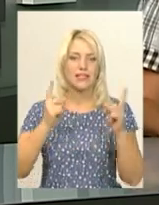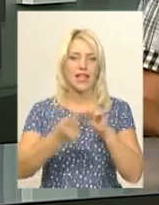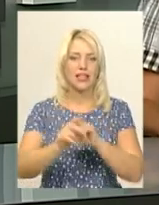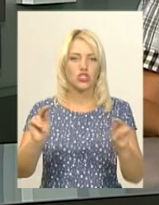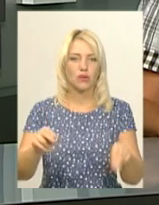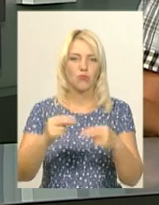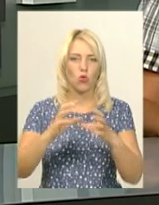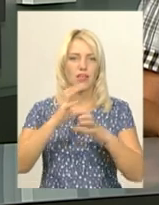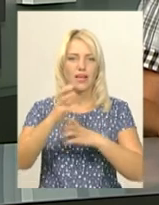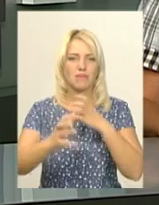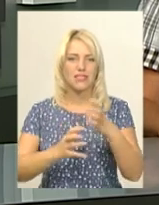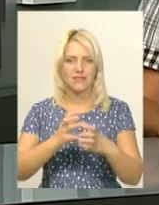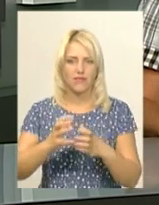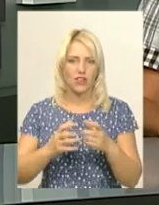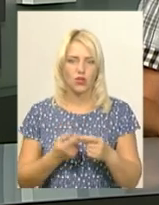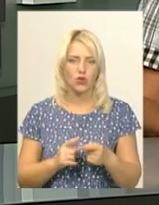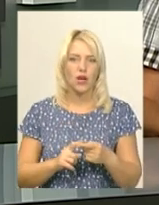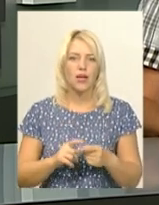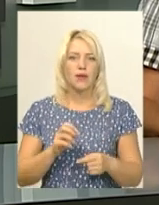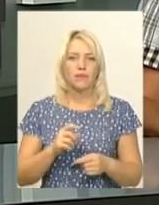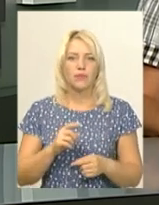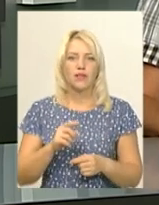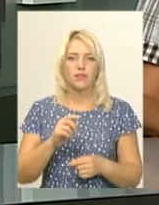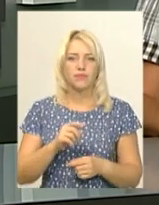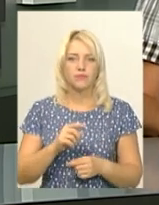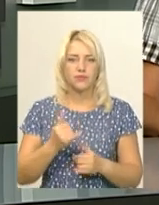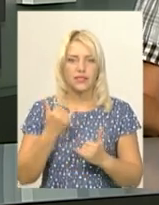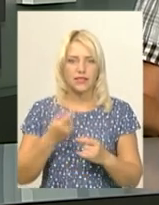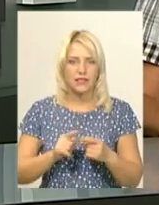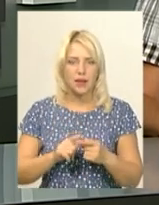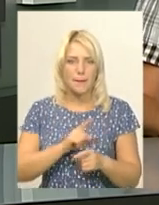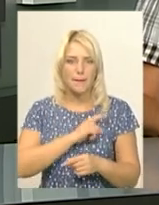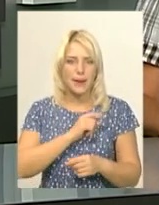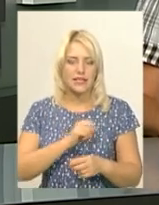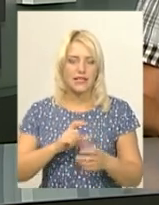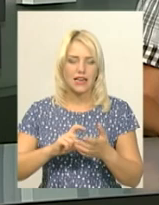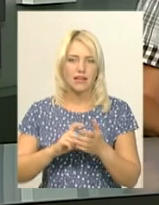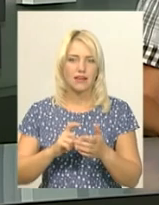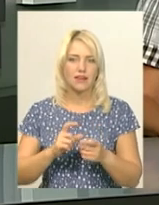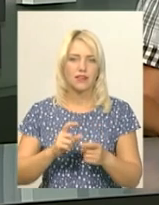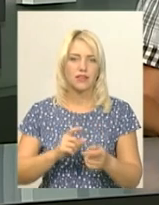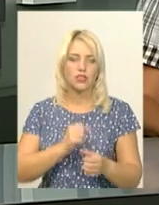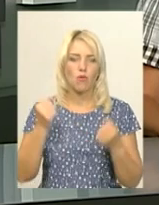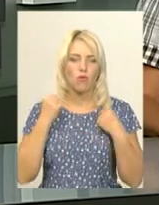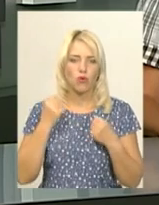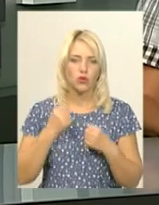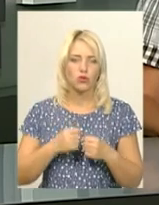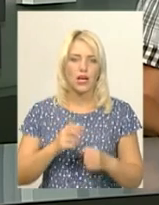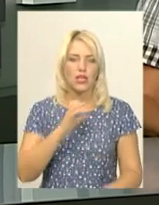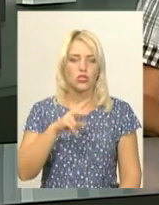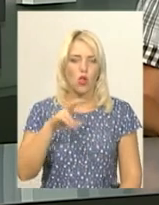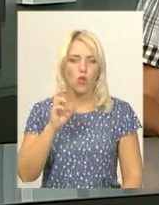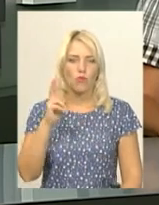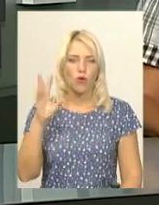генеральний секретар обласної федерації пауерліфтингу Сергій Франков. Це майстер спорту міжнародного класу кам'янчанка Тетяна Слобко,